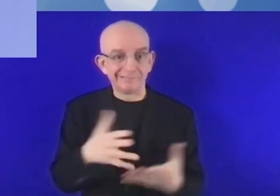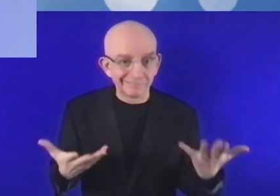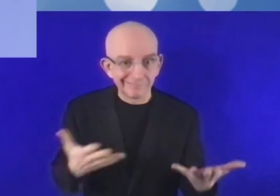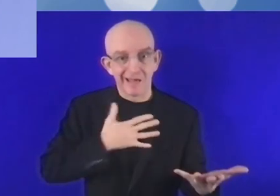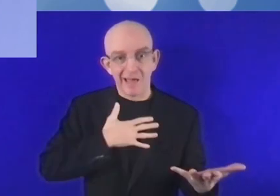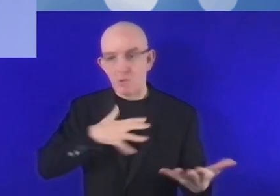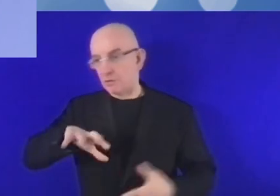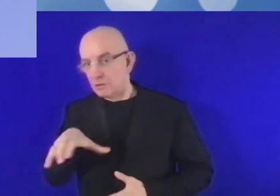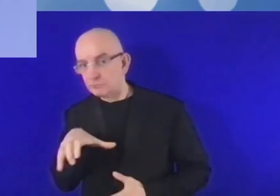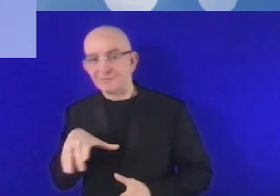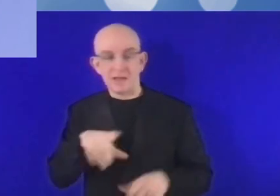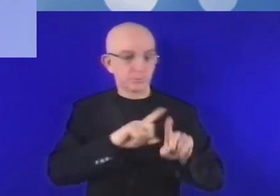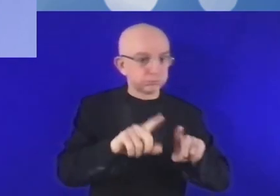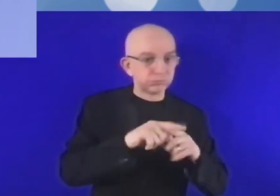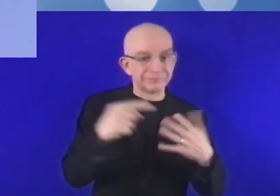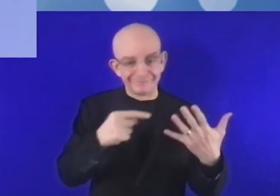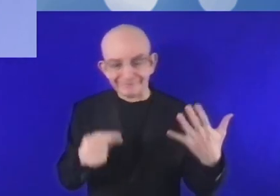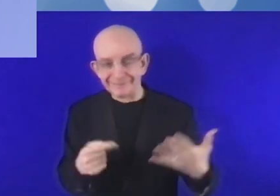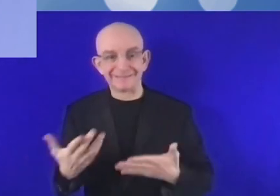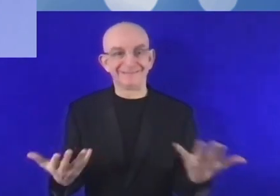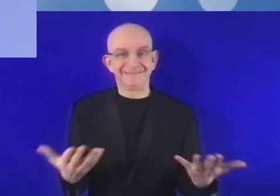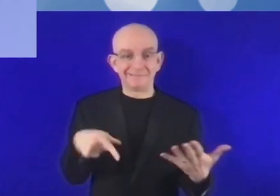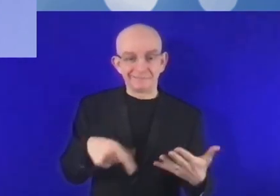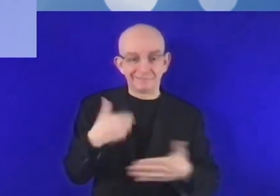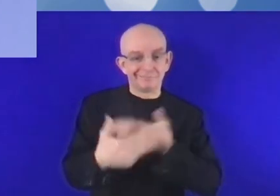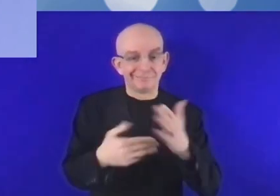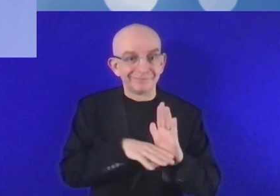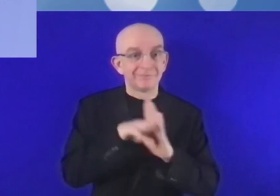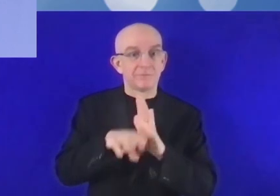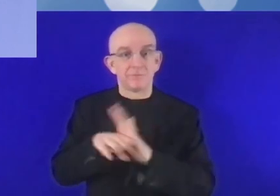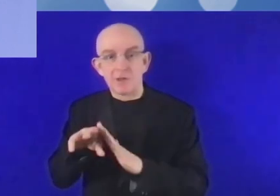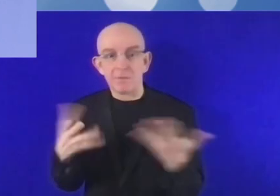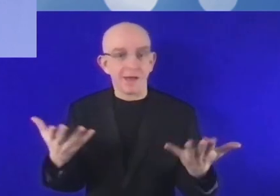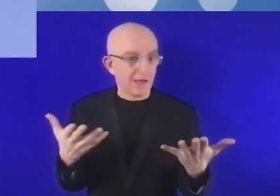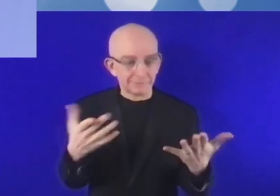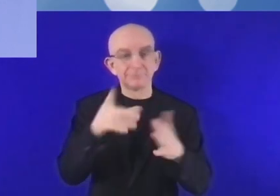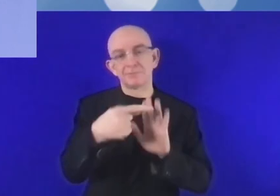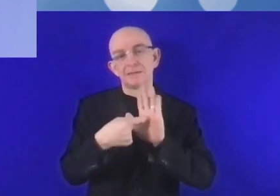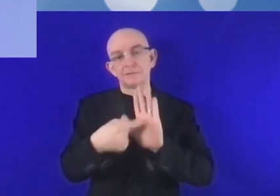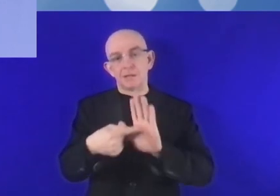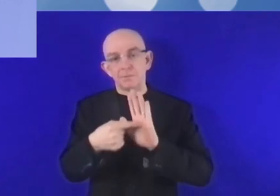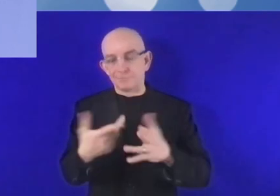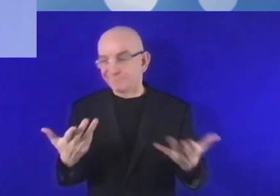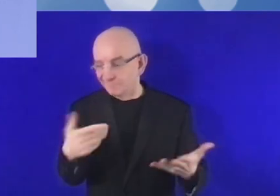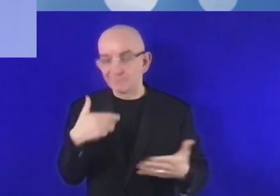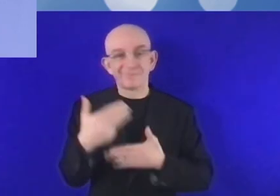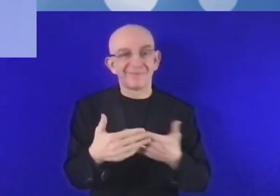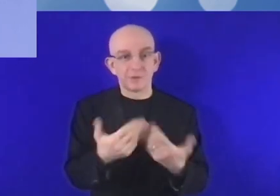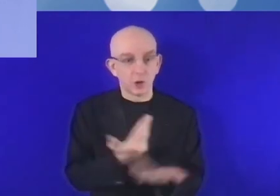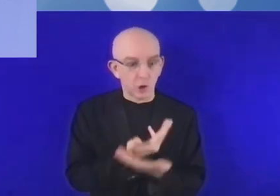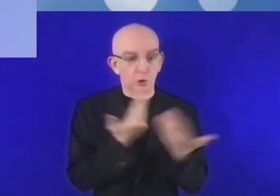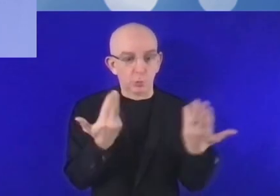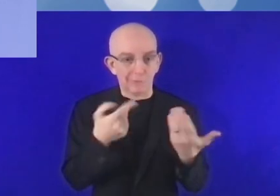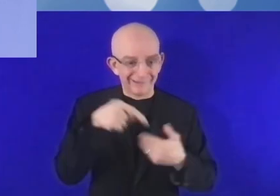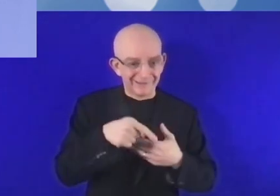hélas, nous ne pourrons pas jouir des possibilités de développement qui sont offertes par ces outils. Si nos infrastructures ne sont